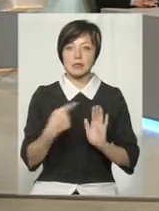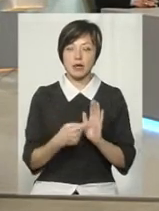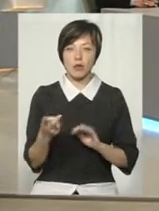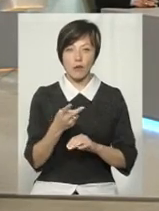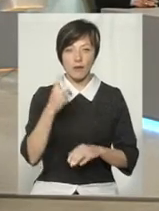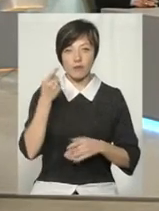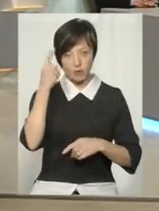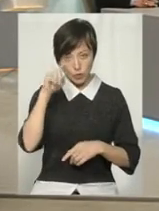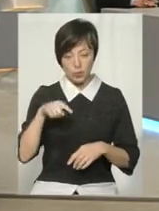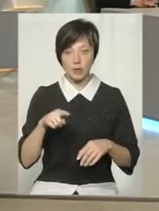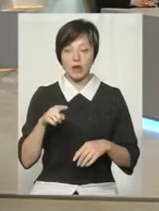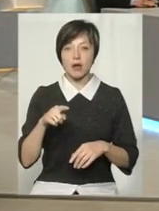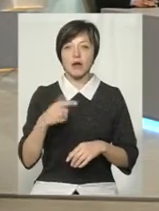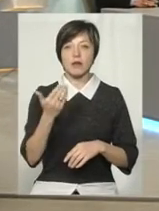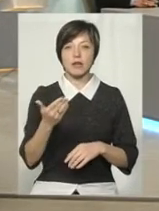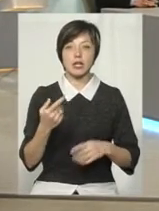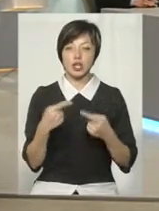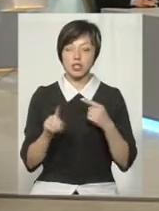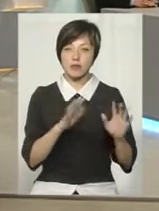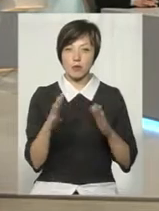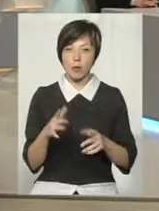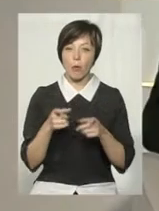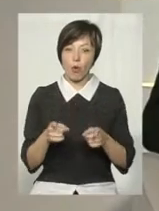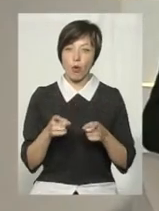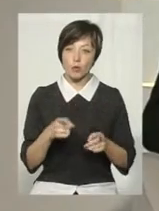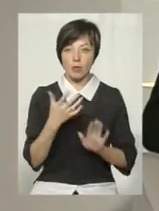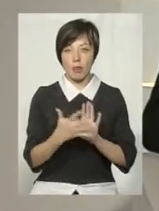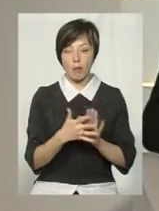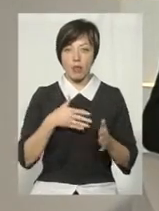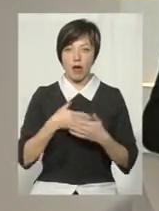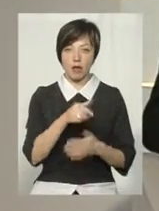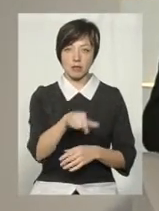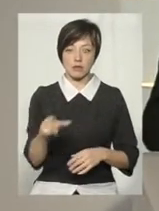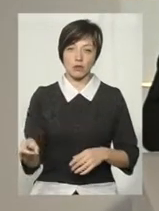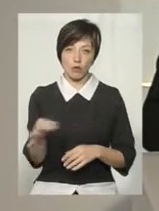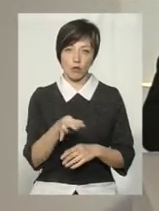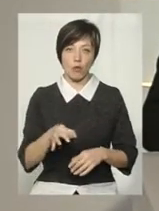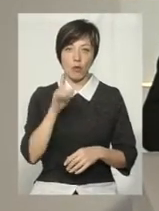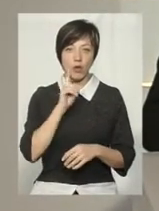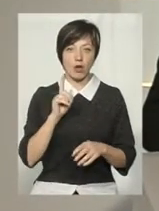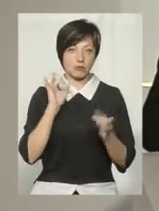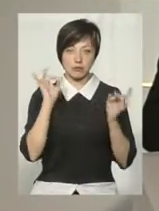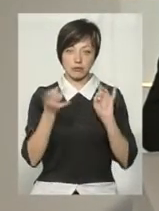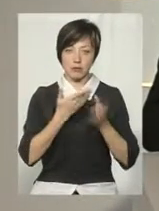відомі інші випадки погроз або нападів на громадських активістів області, про які ніхто поки що не чув.